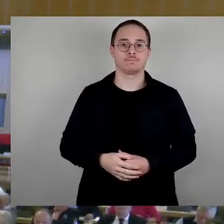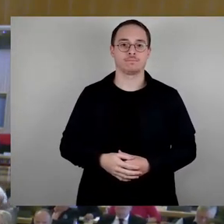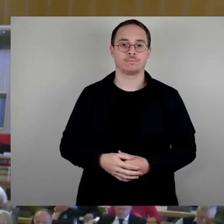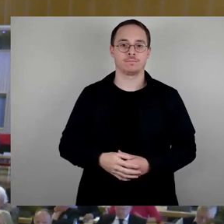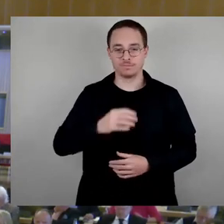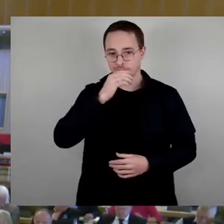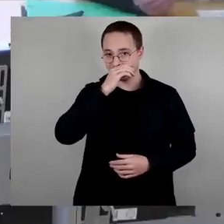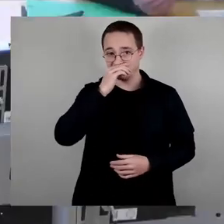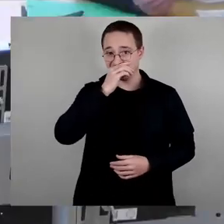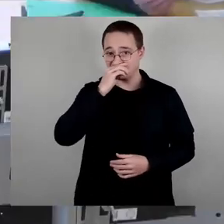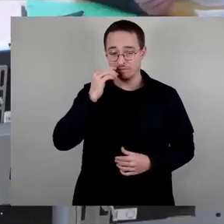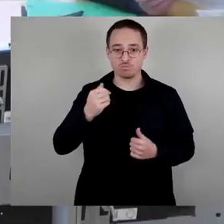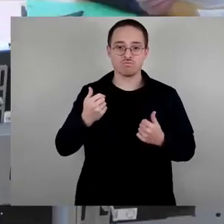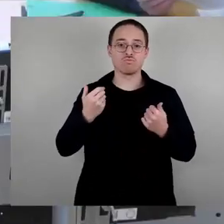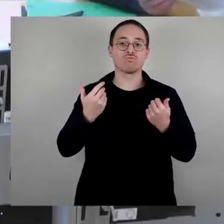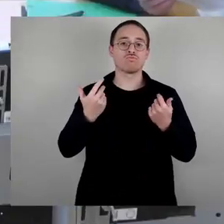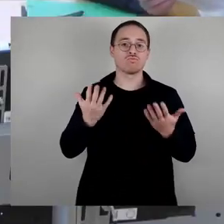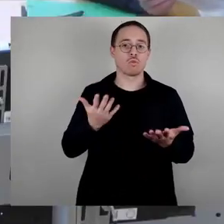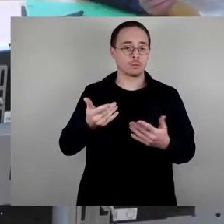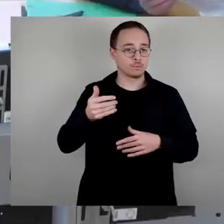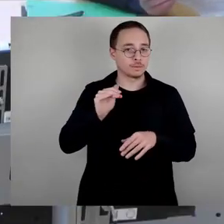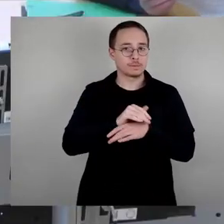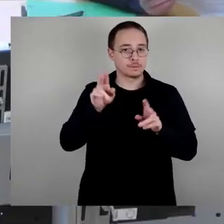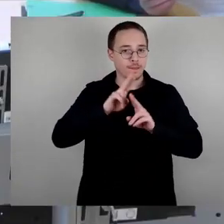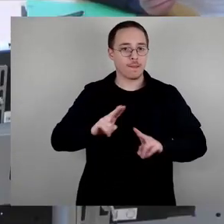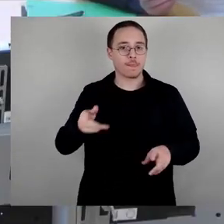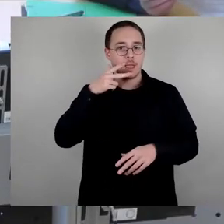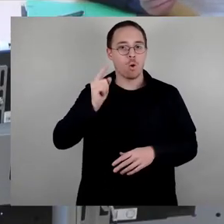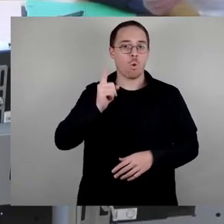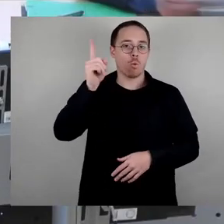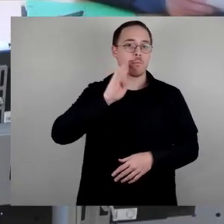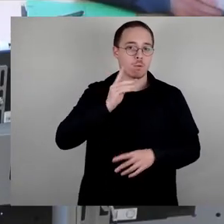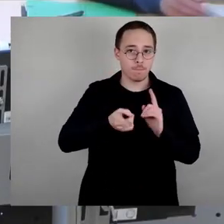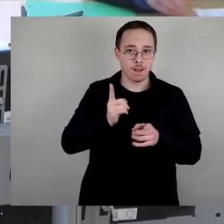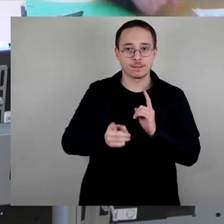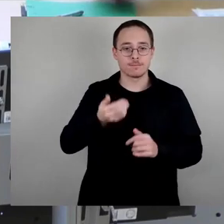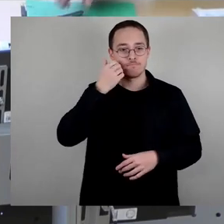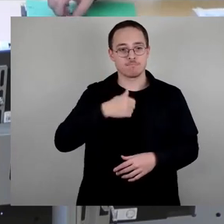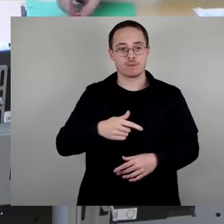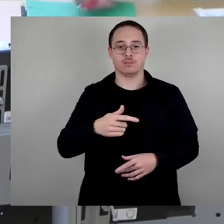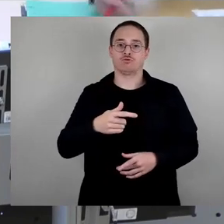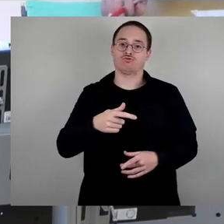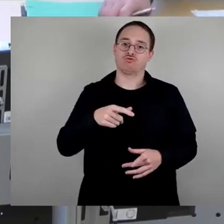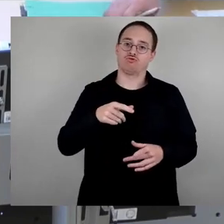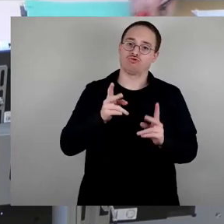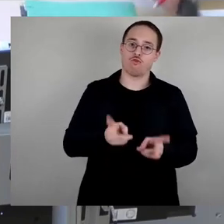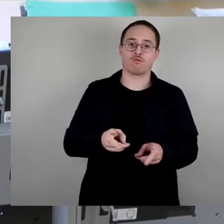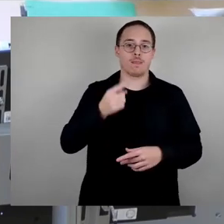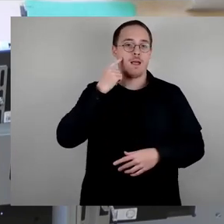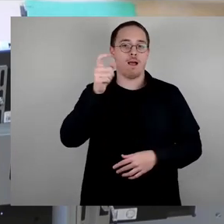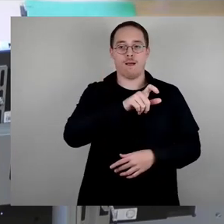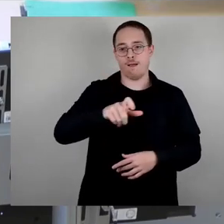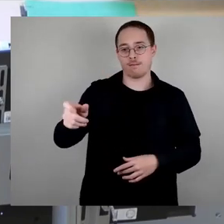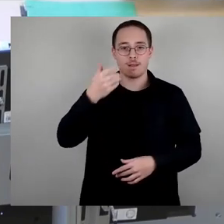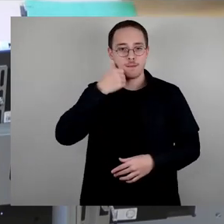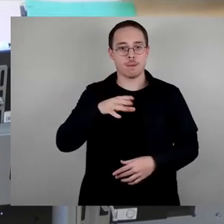Sehr geehrter Herr Oberbürgermeister, sehr geehrter Herr Stadtrat, liebe Mitbürgerinnen und Mitbürger, der 13. Februar